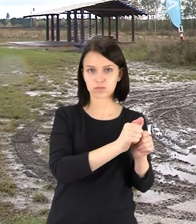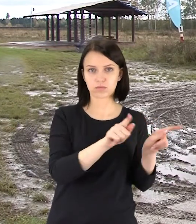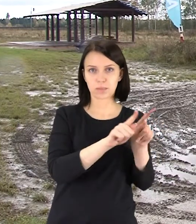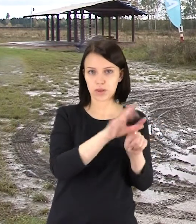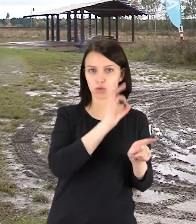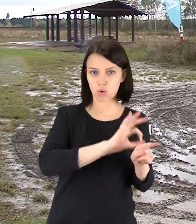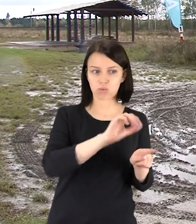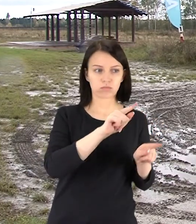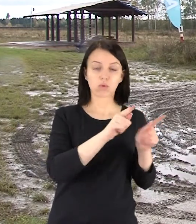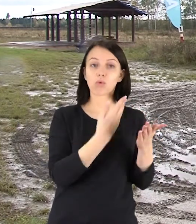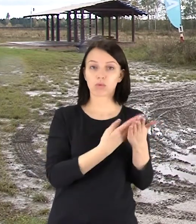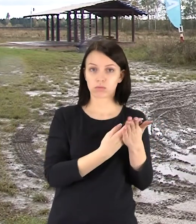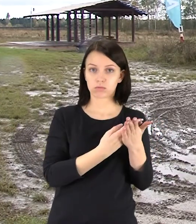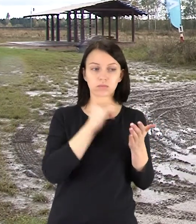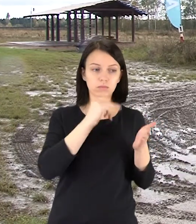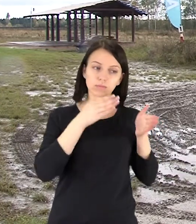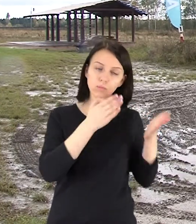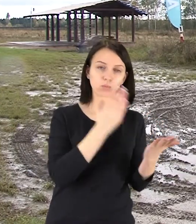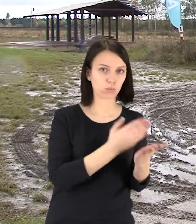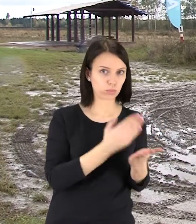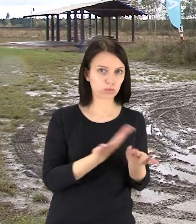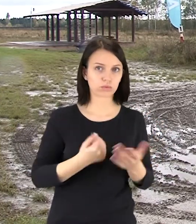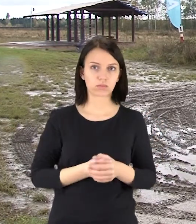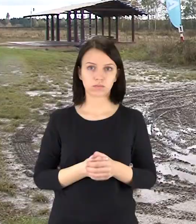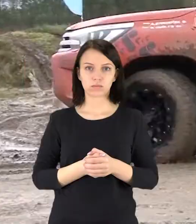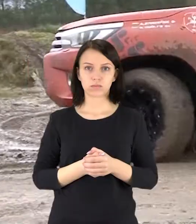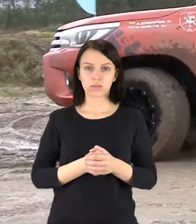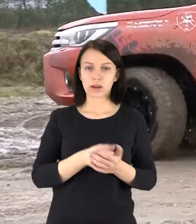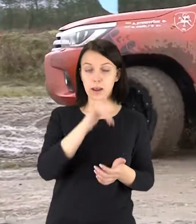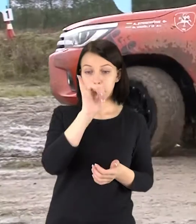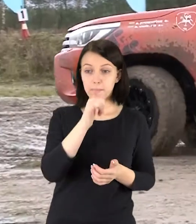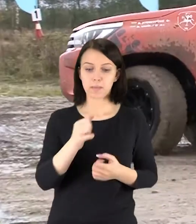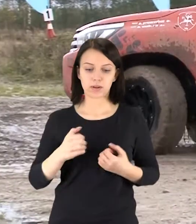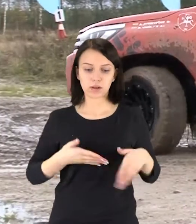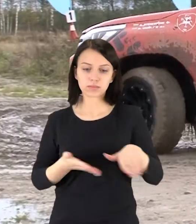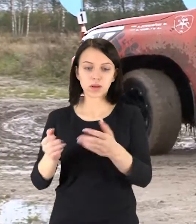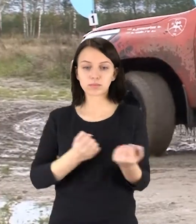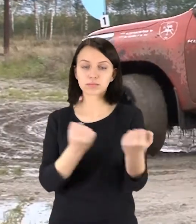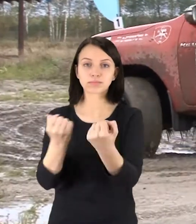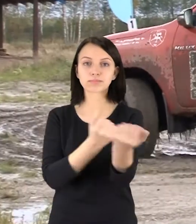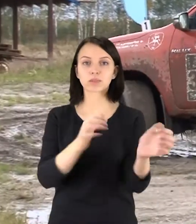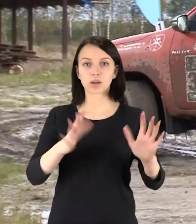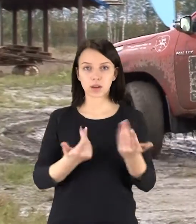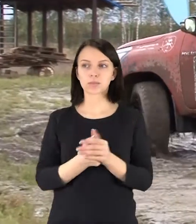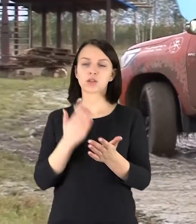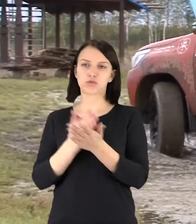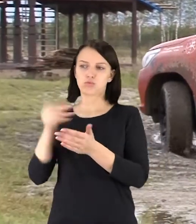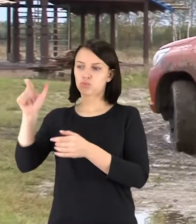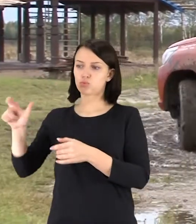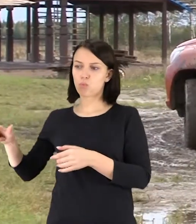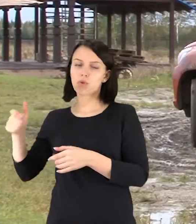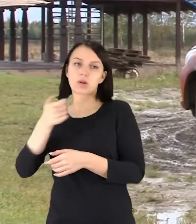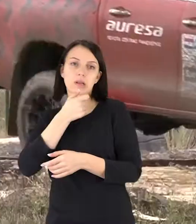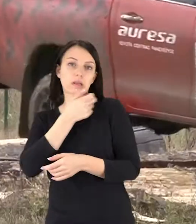Nes ten visą laiką turi labai koncentruotai išlaikyti dėmesio. Išbandyti ekstremalaus vairavimo trasas pasiūlytai rantano